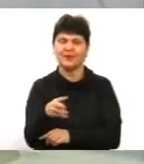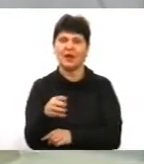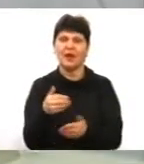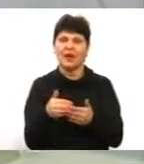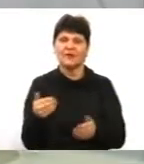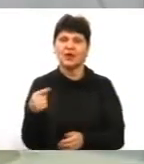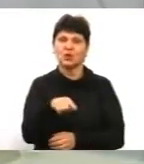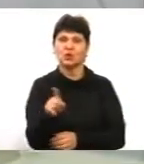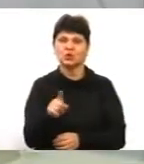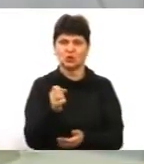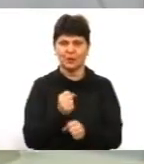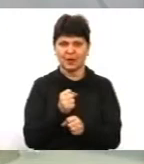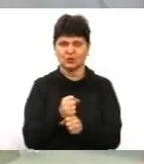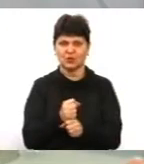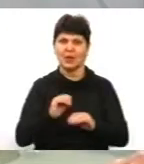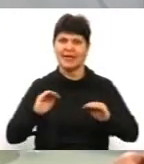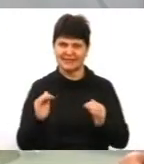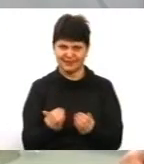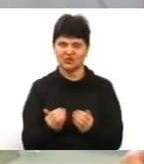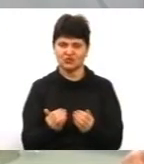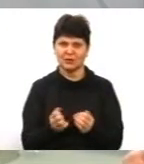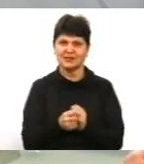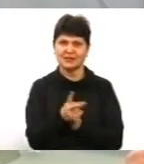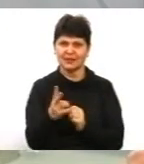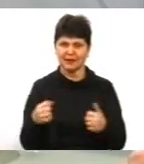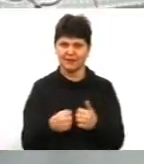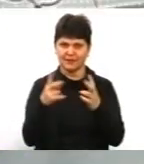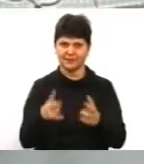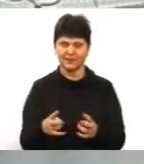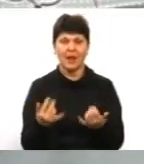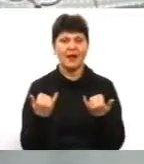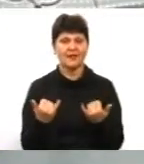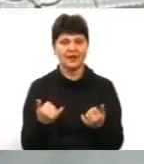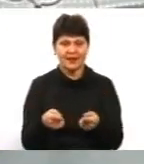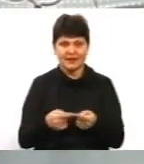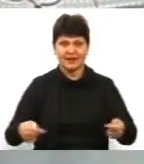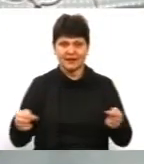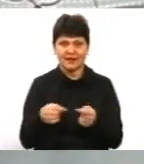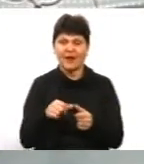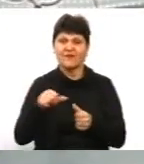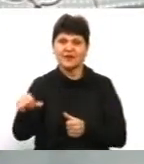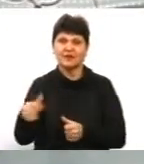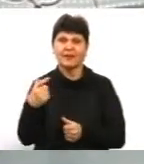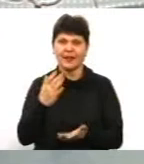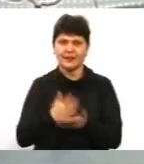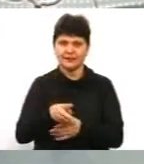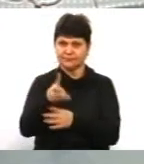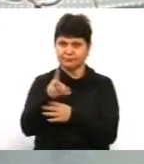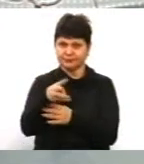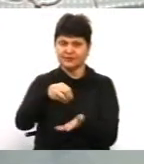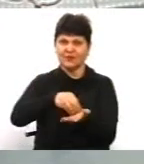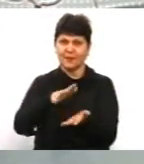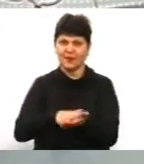зменшилася кількість пригод і аварійність на цих ділянках? Виключно там, де працює прилад вимірювання